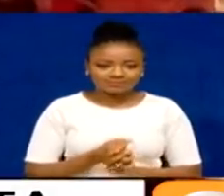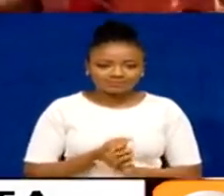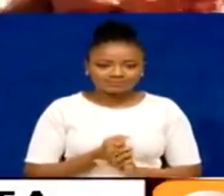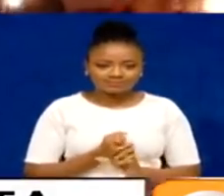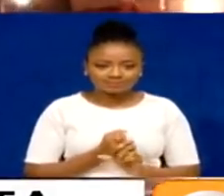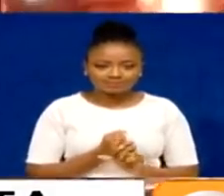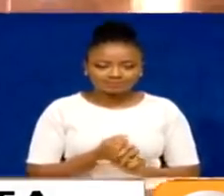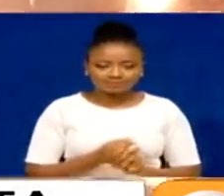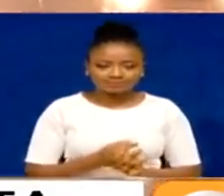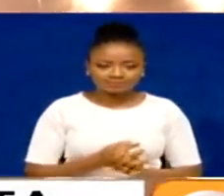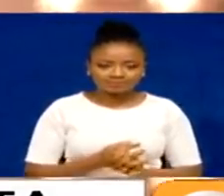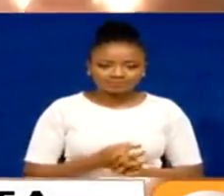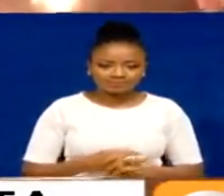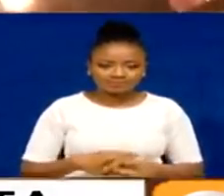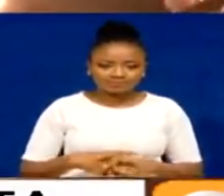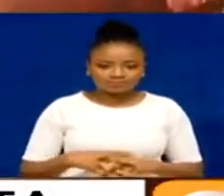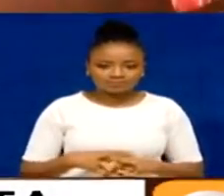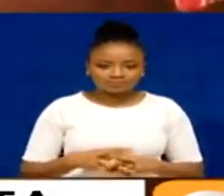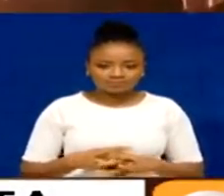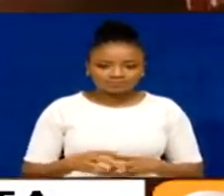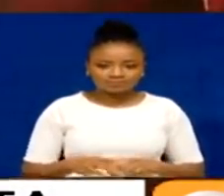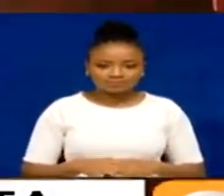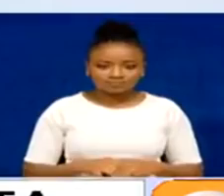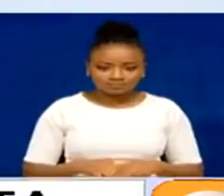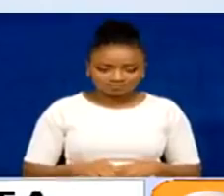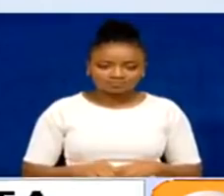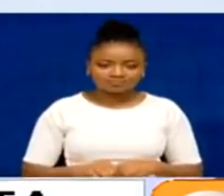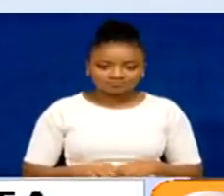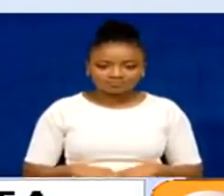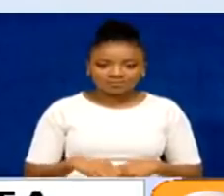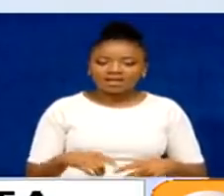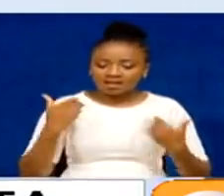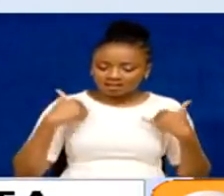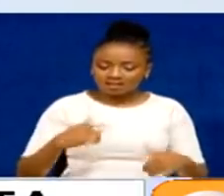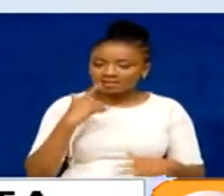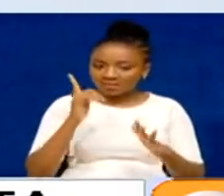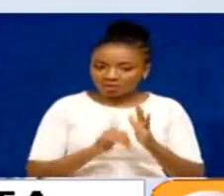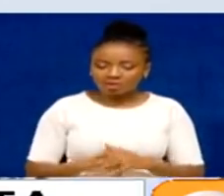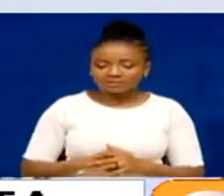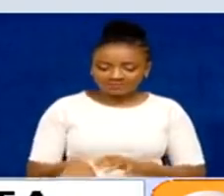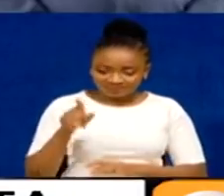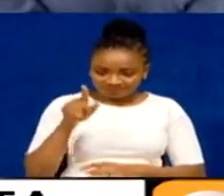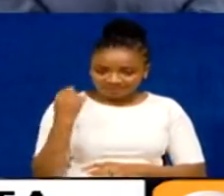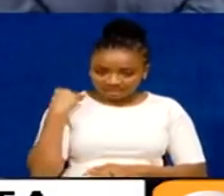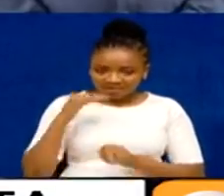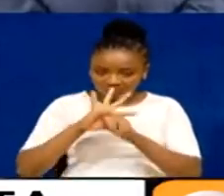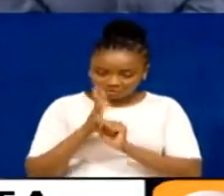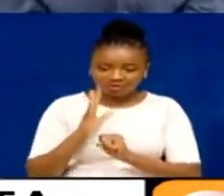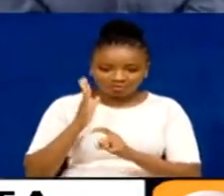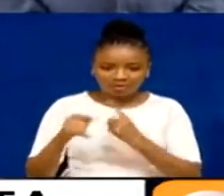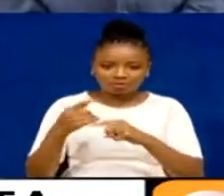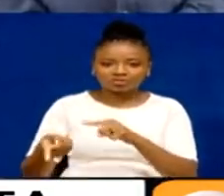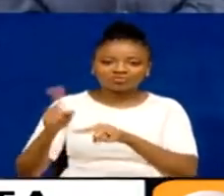Itaingia hivo. This number, I must say, is going to rise. We have